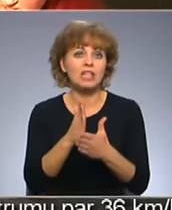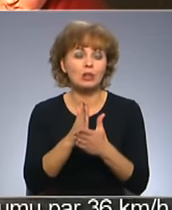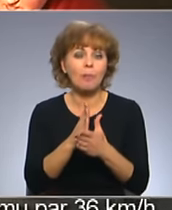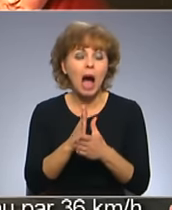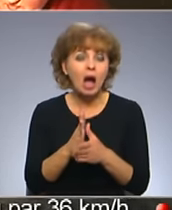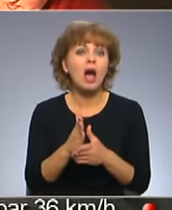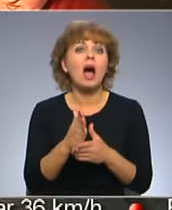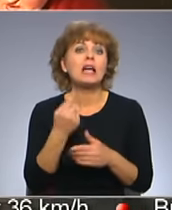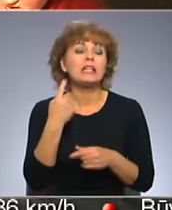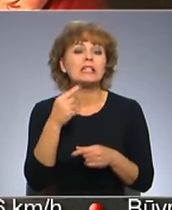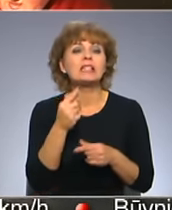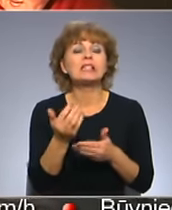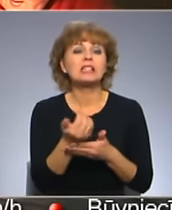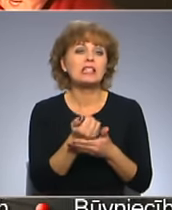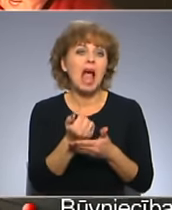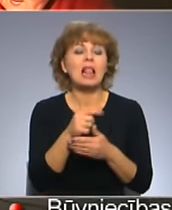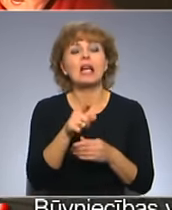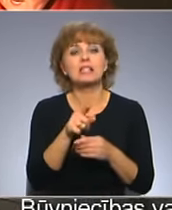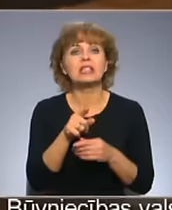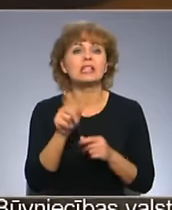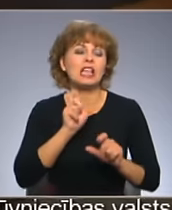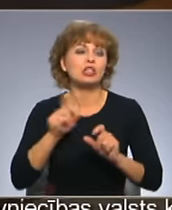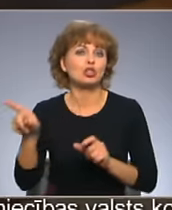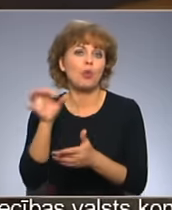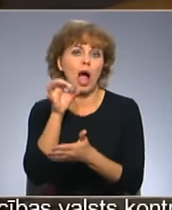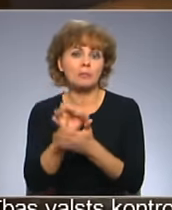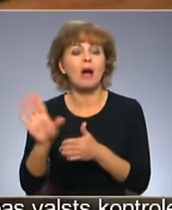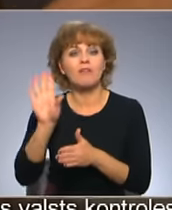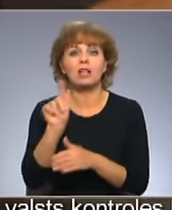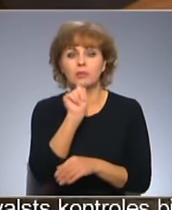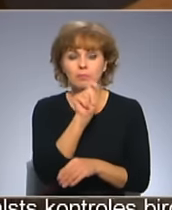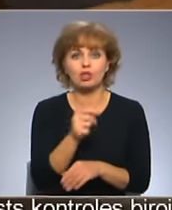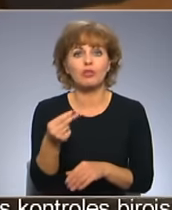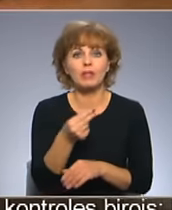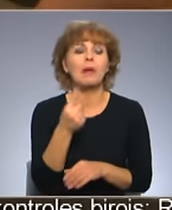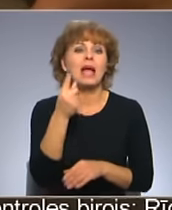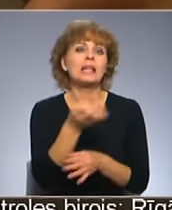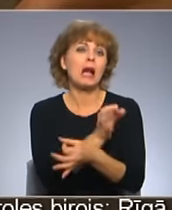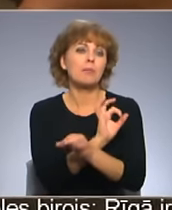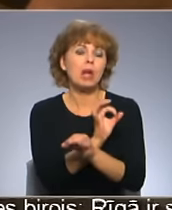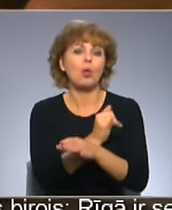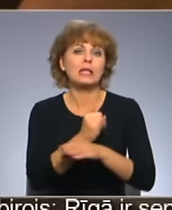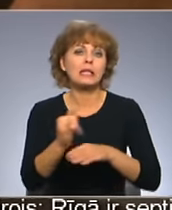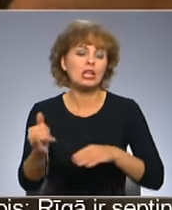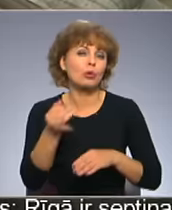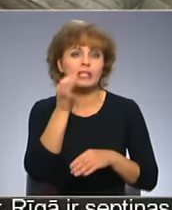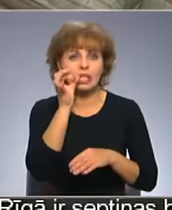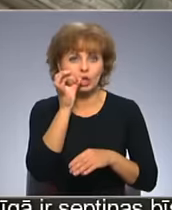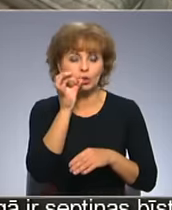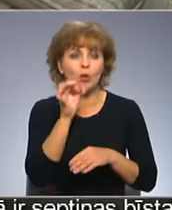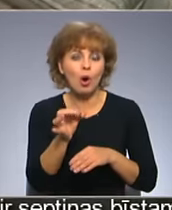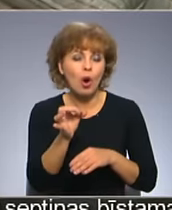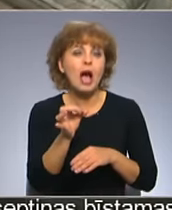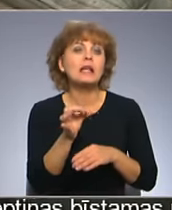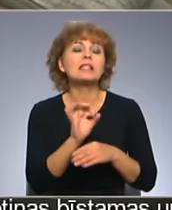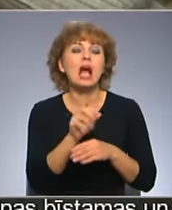darbs balstējies vien uz institūtē entuziesmu. Arī šobrīd valsts piešķīrus finansējumi vien bioloģisko zīriņu selekcijai, tomēr jācer, ka